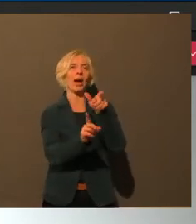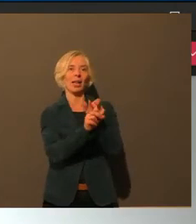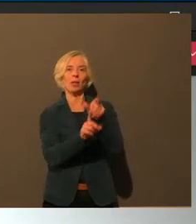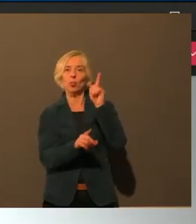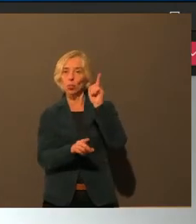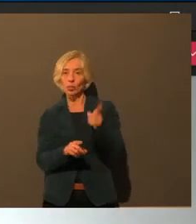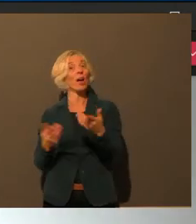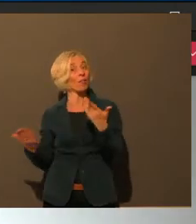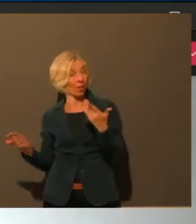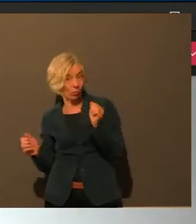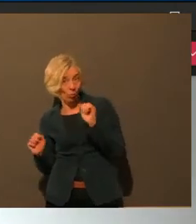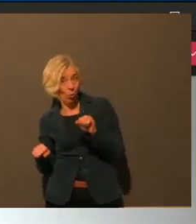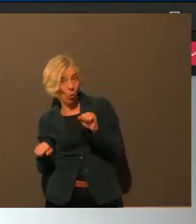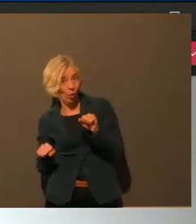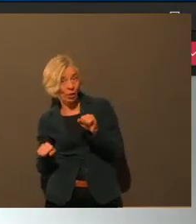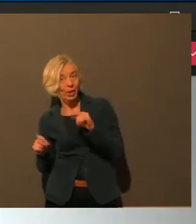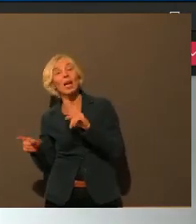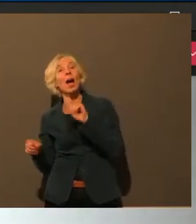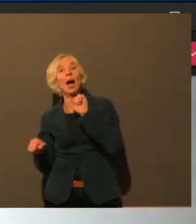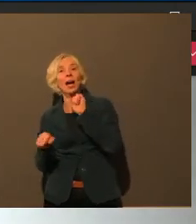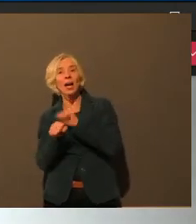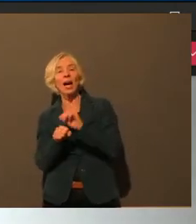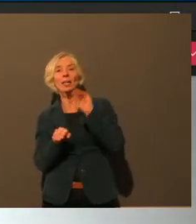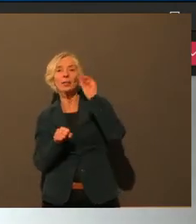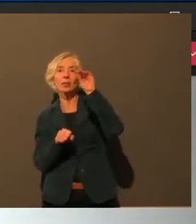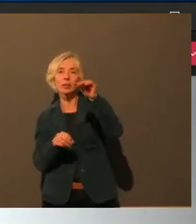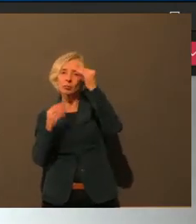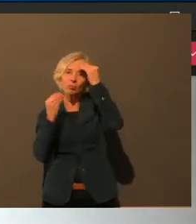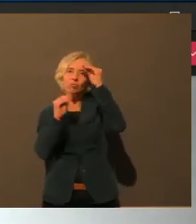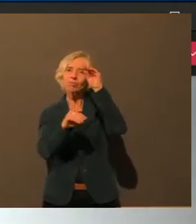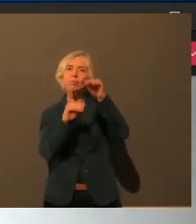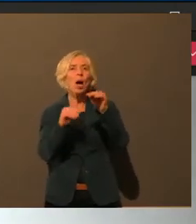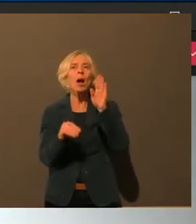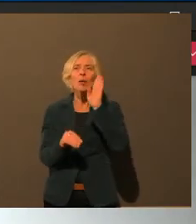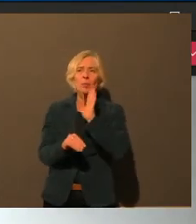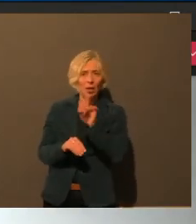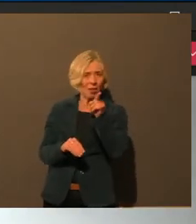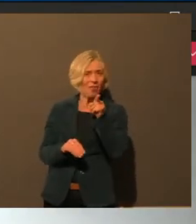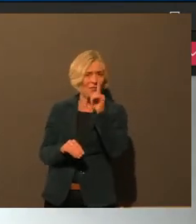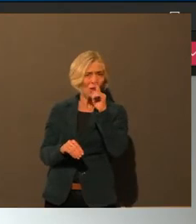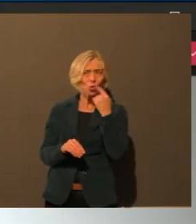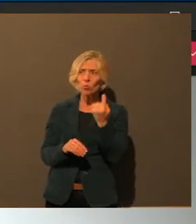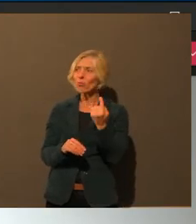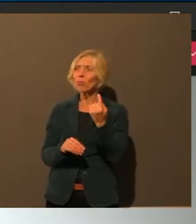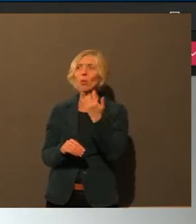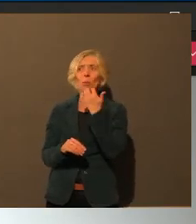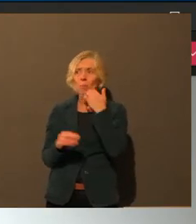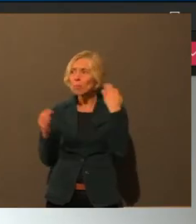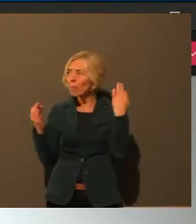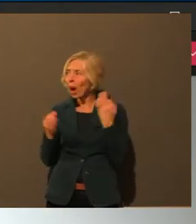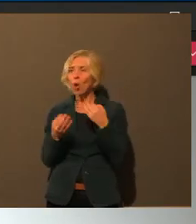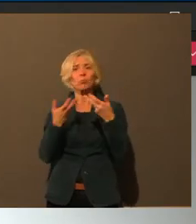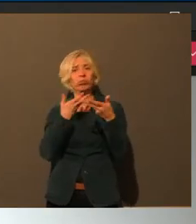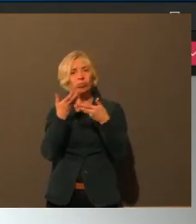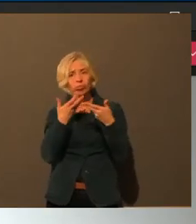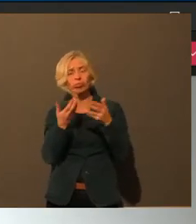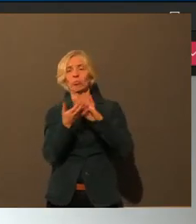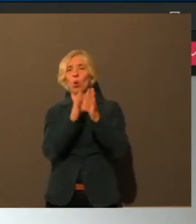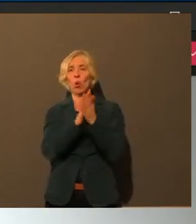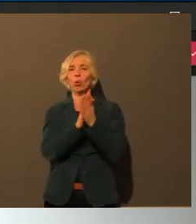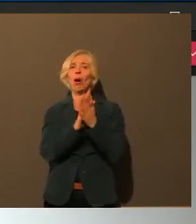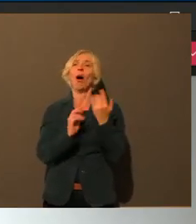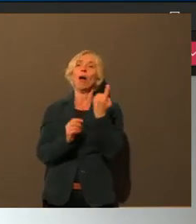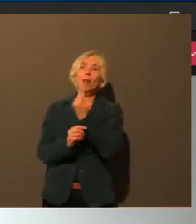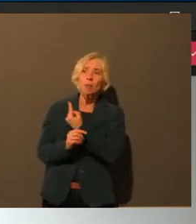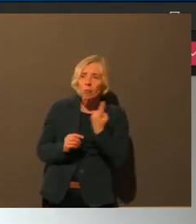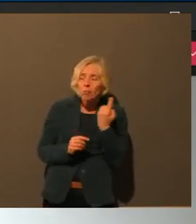Kontaktpersonen-Nachverfolger-Teams da auch noch mal sagen können, wenn sie übrigens weiteren Gesprächsbedarf haben, wenn die Decke auf dem Kopf fällt, da gibt es das und das